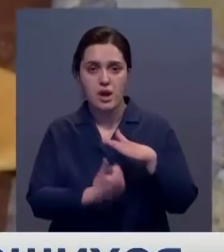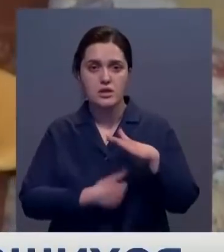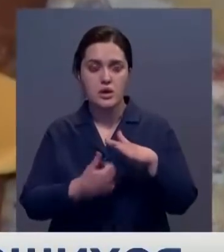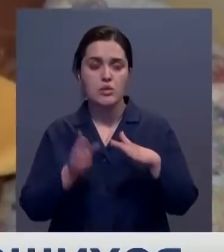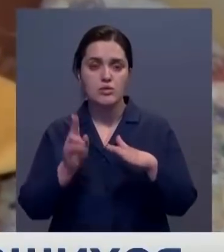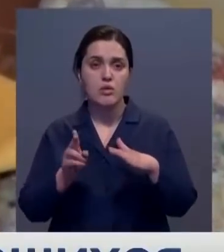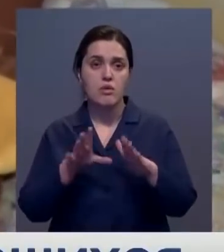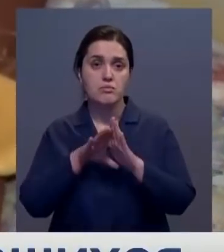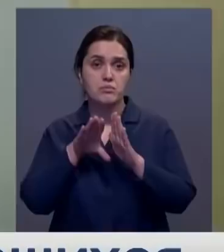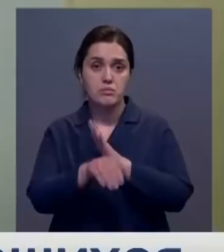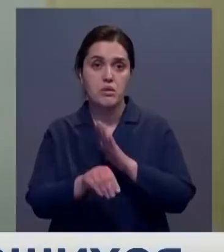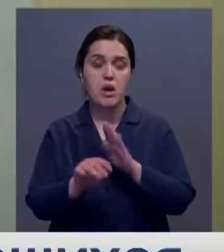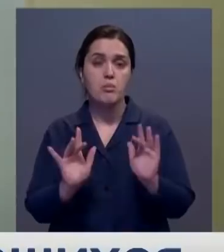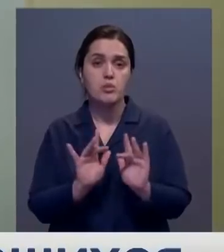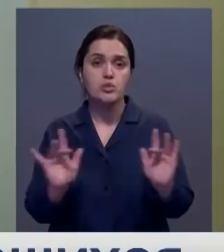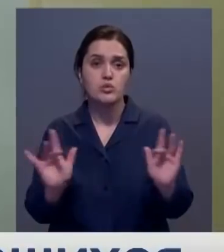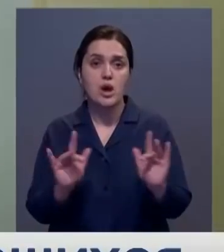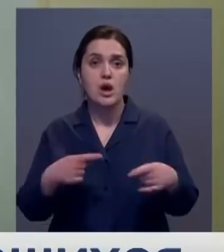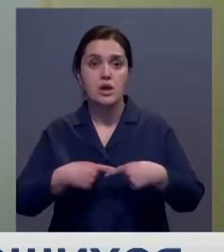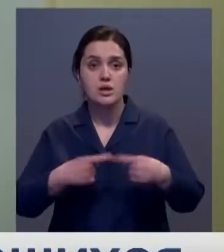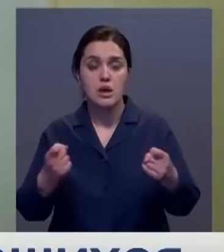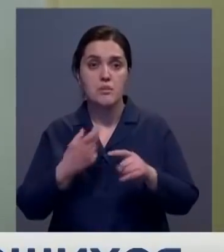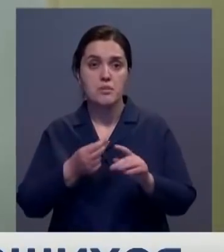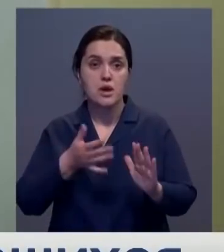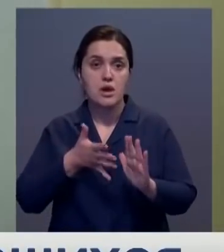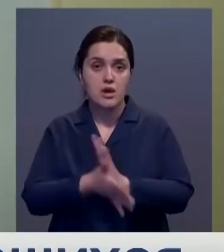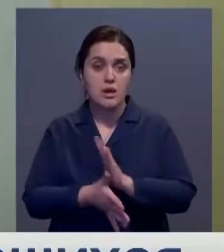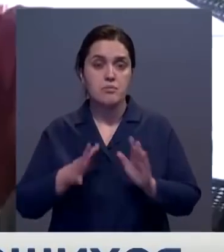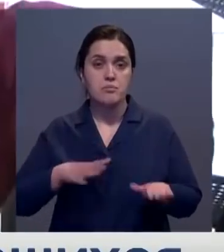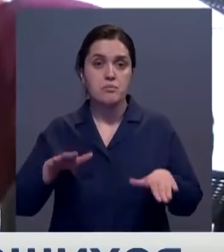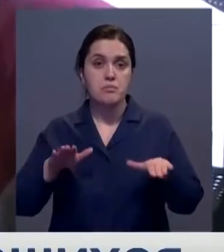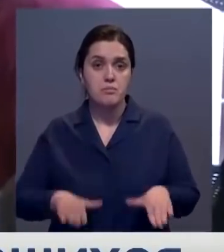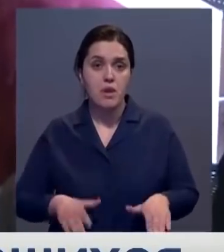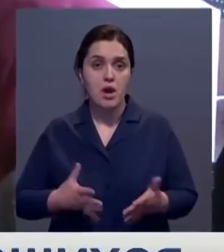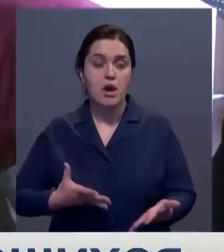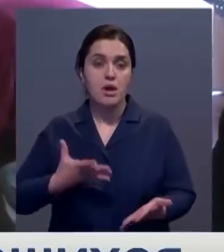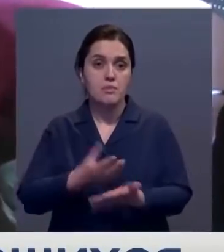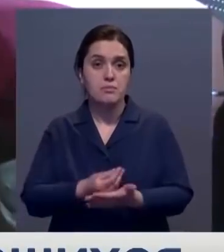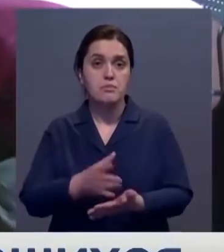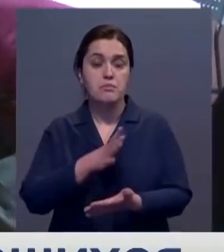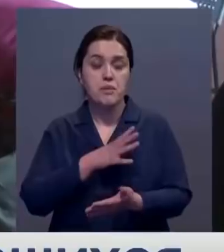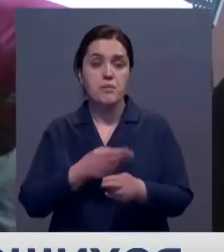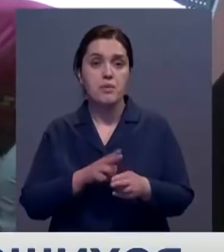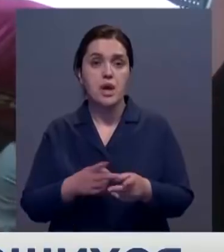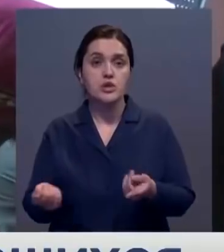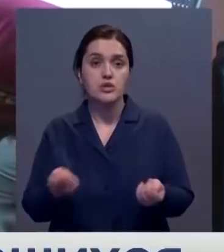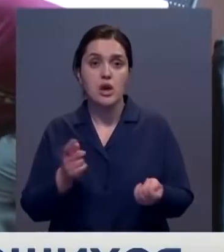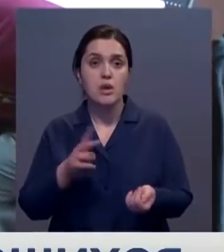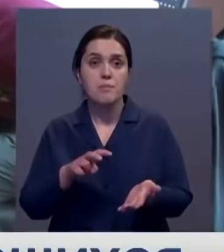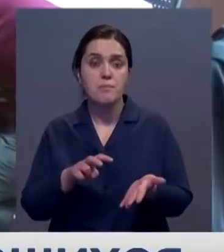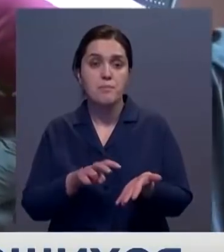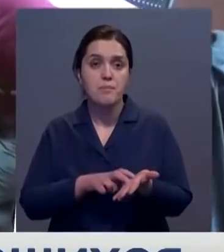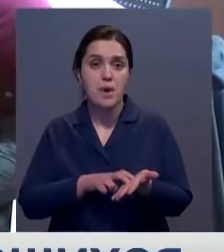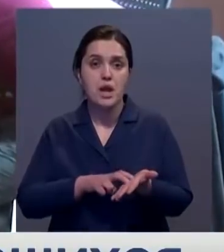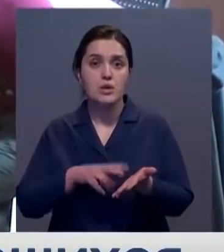пустующих отелях и гостиницах. Траты на их содержание готовы были брать местные градоначальники. Чиновники больше всего боялись недовольства